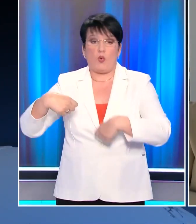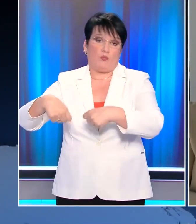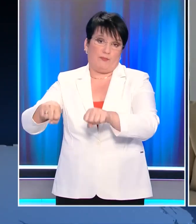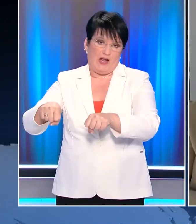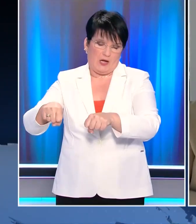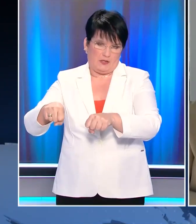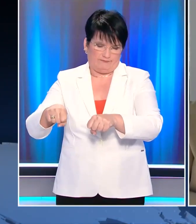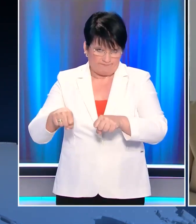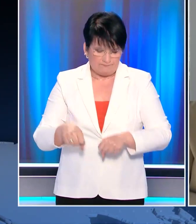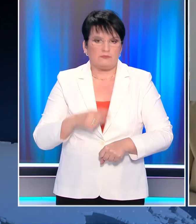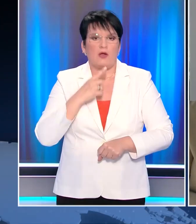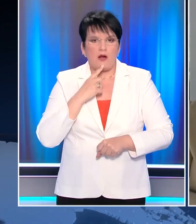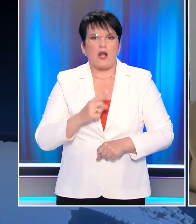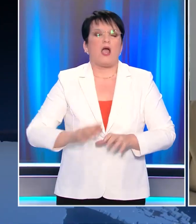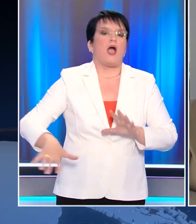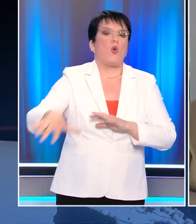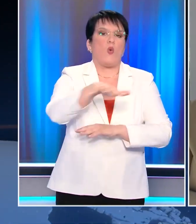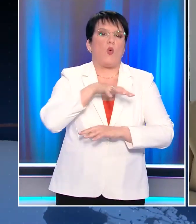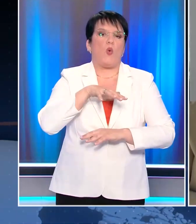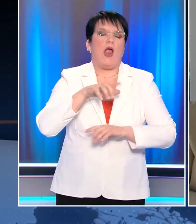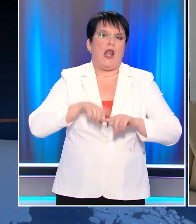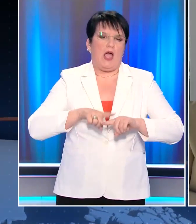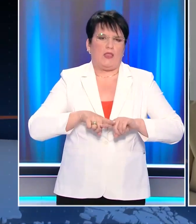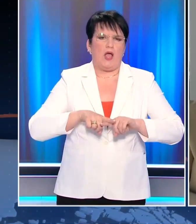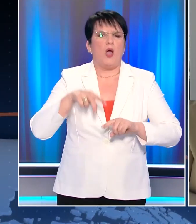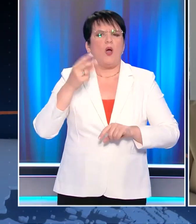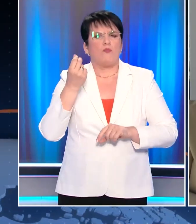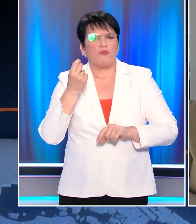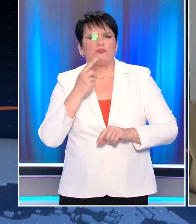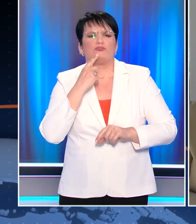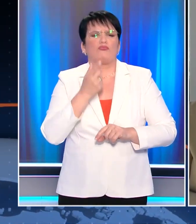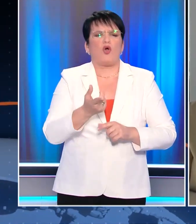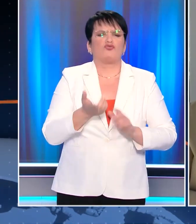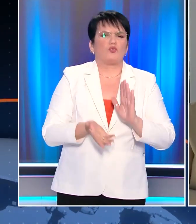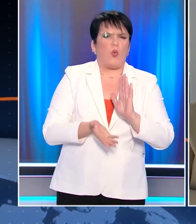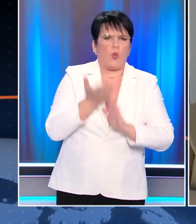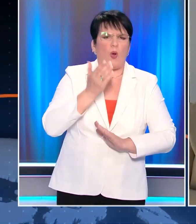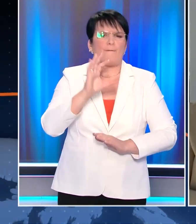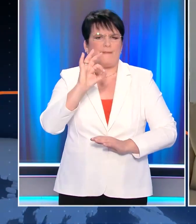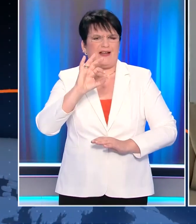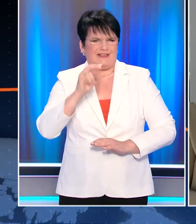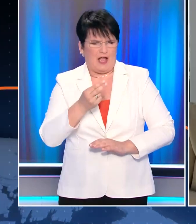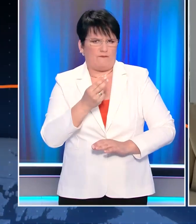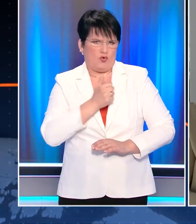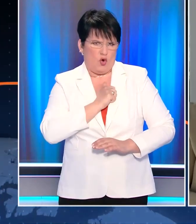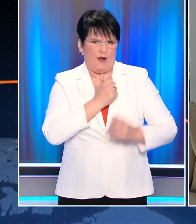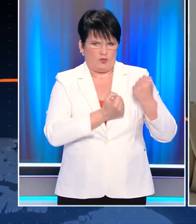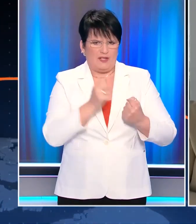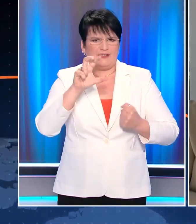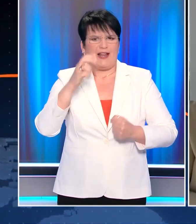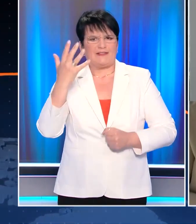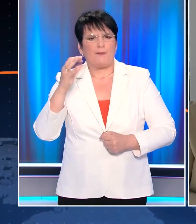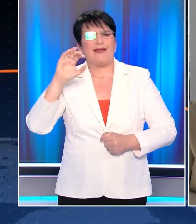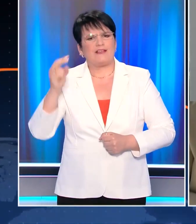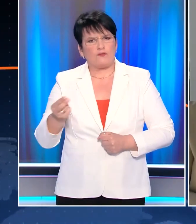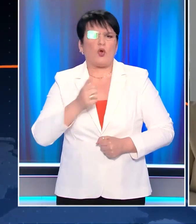μοτοσυκλέτες στην Υπηρετική Ελλάδα. Το ποσό αυξάνεται στα 50 ευρώ για τους ιδιοκτήτες αυτοκινήτων και στα 35 ευρώ